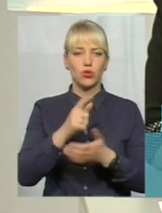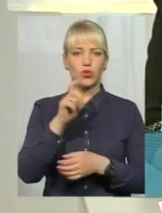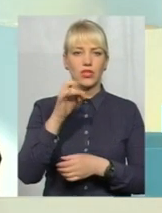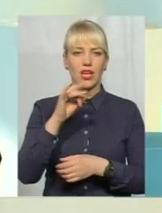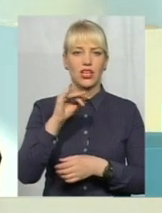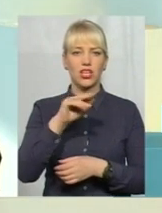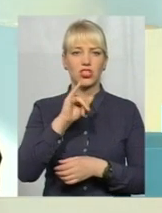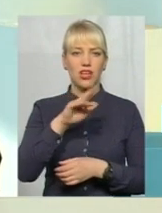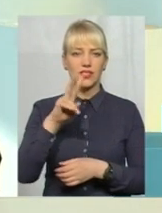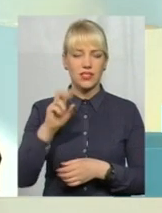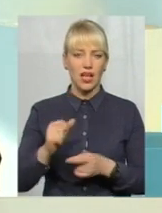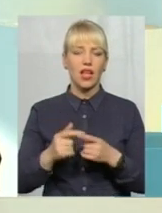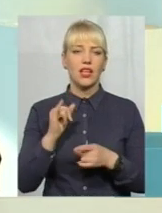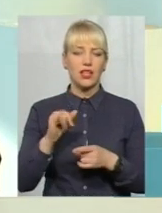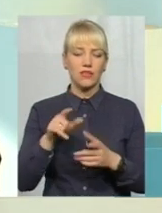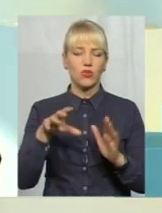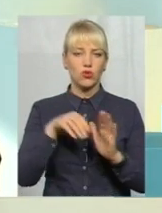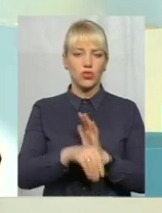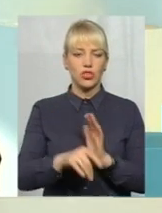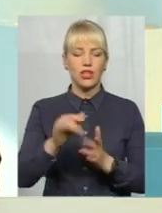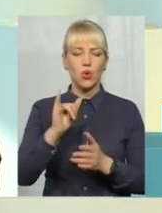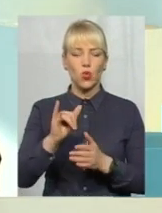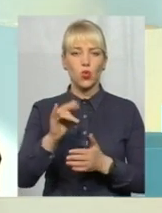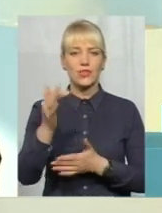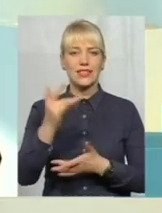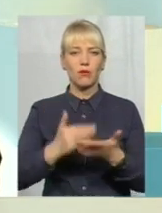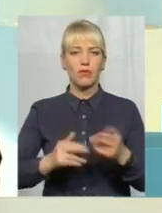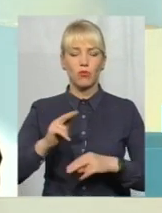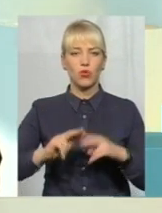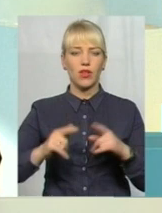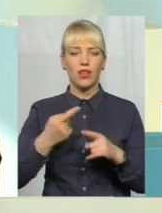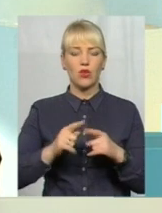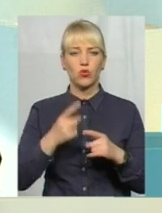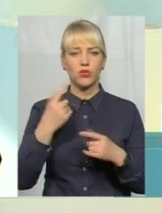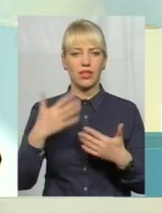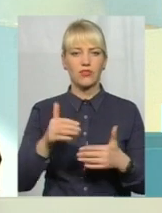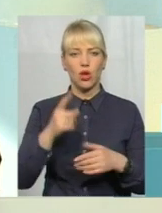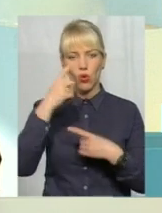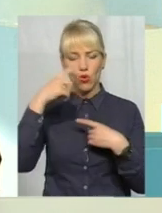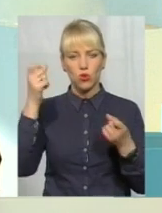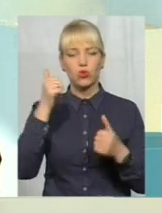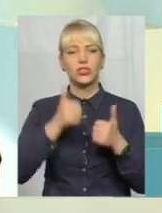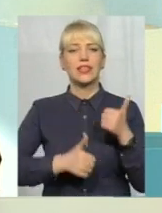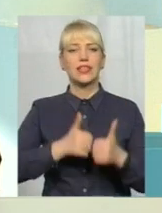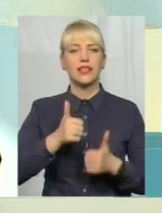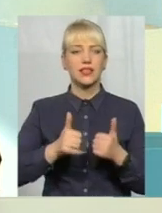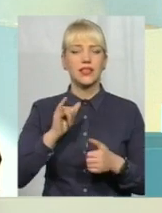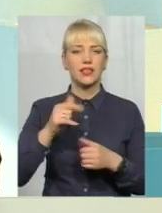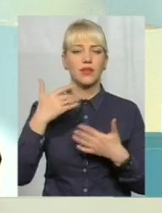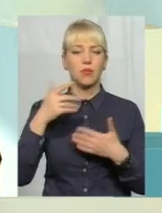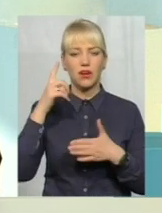року їх включили в титульні списки з будівництва. На одну з них вже оголошений тендер. І переконані, що